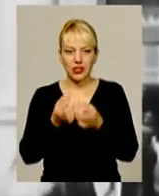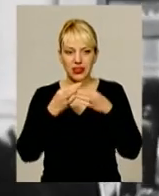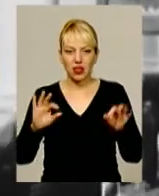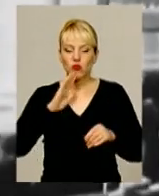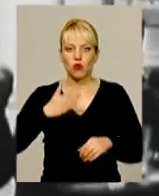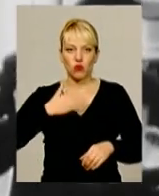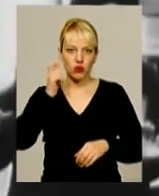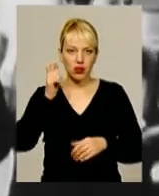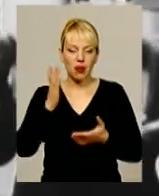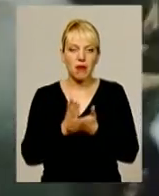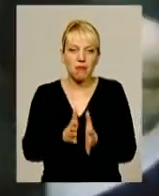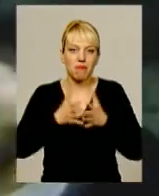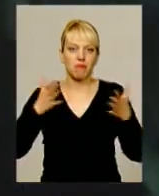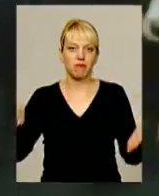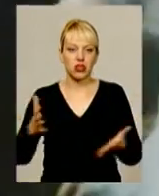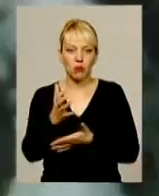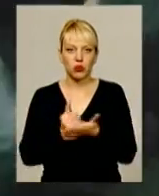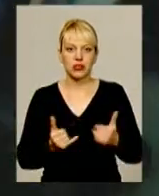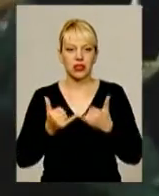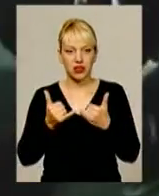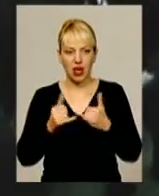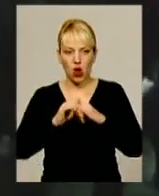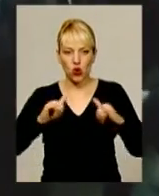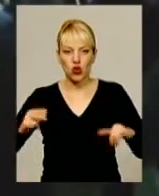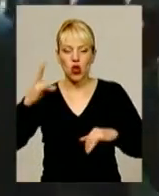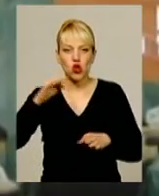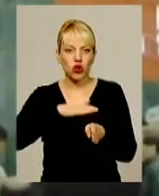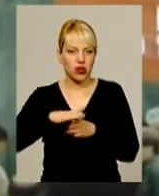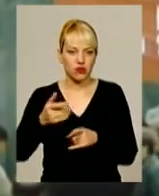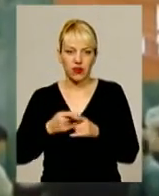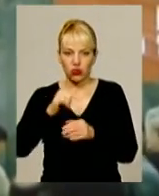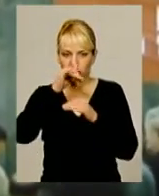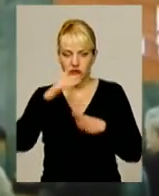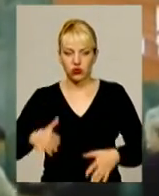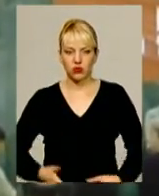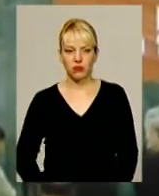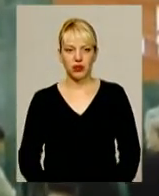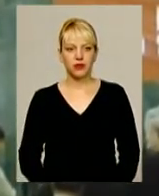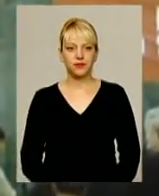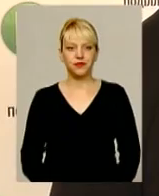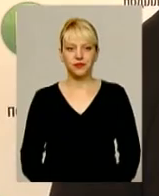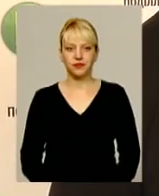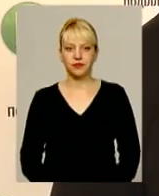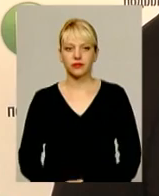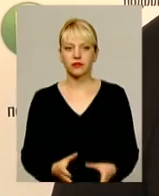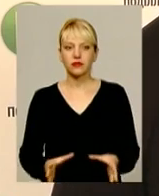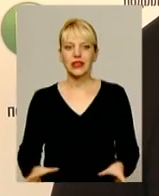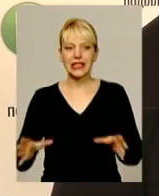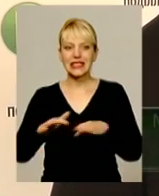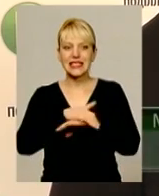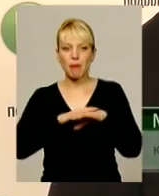найбільший потенціал для розвитку, однак реалізувати його і досі не зуміла. Ні спільнота,